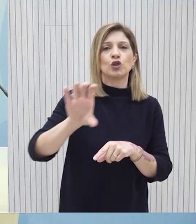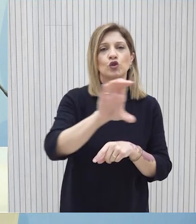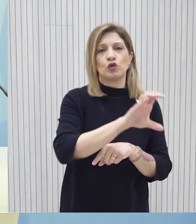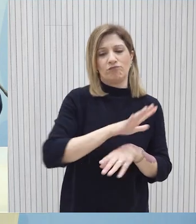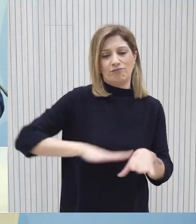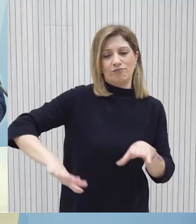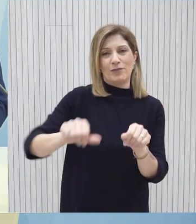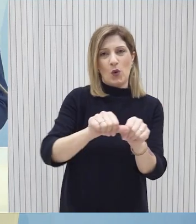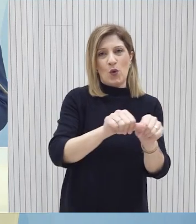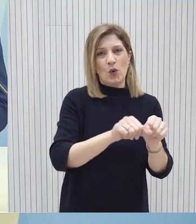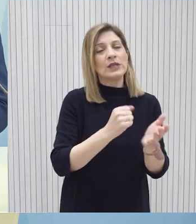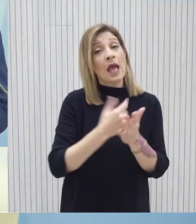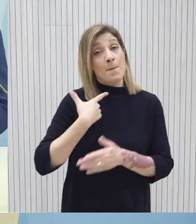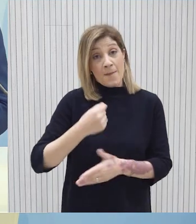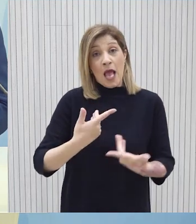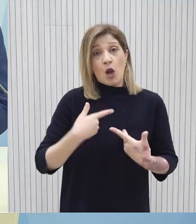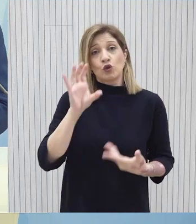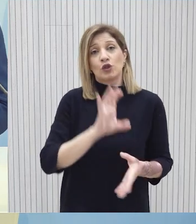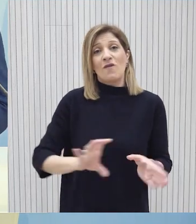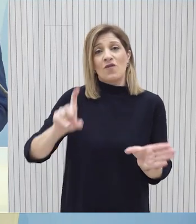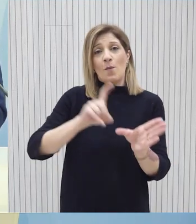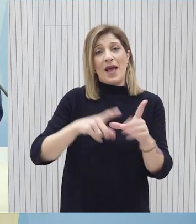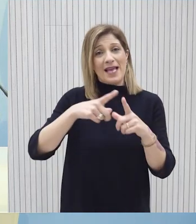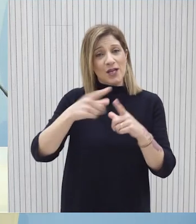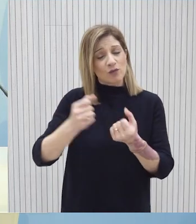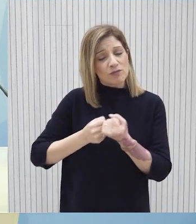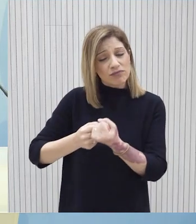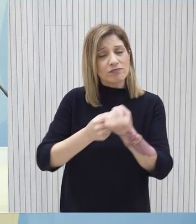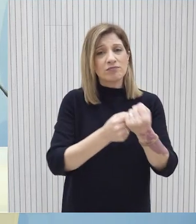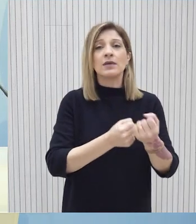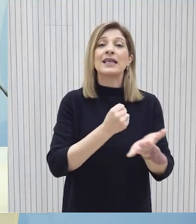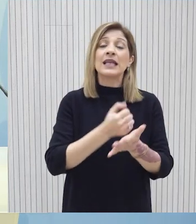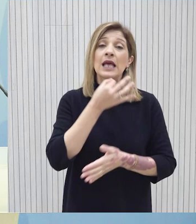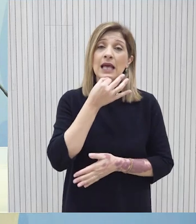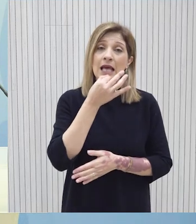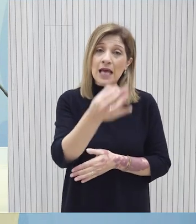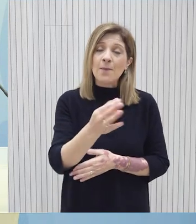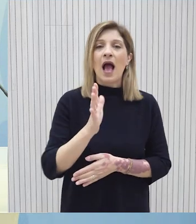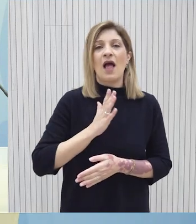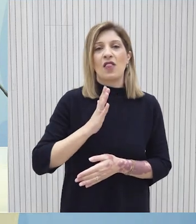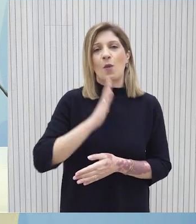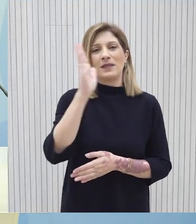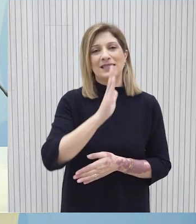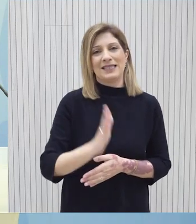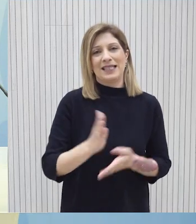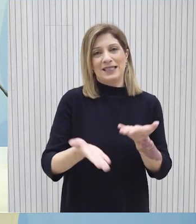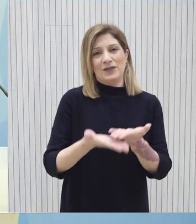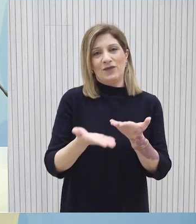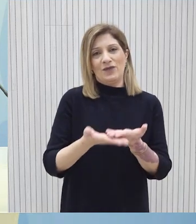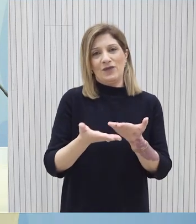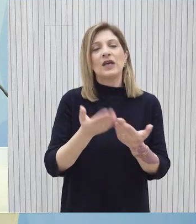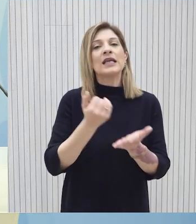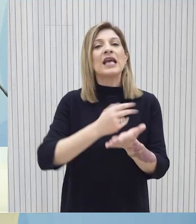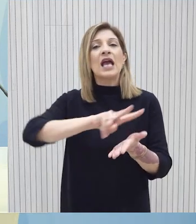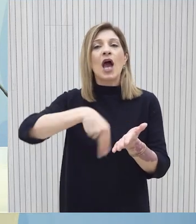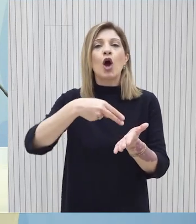περιοχής αλλά και ως κράτος μέλος της Ευρωπαϊκής Ένωσης και ιδιαίτερα αναφέρθηκε στην αντιμετώπιση της ανθρωπιστικής κρίσης αλλά και